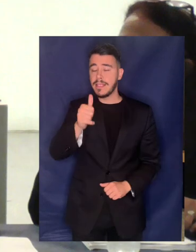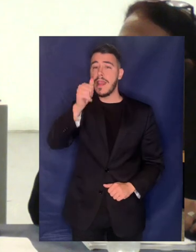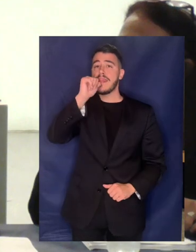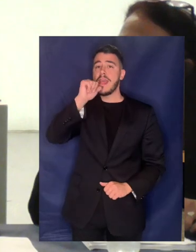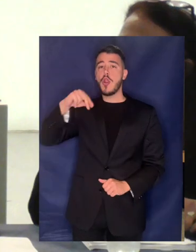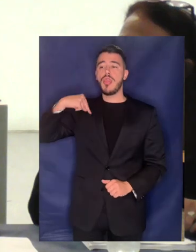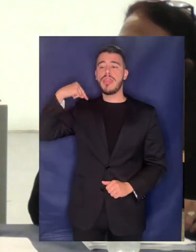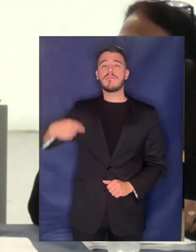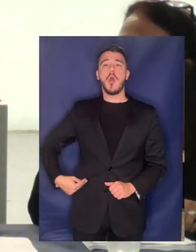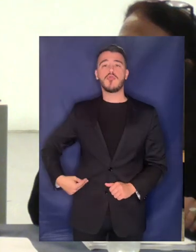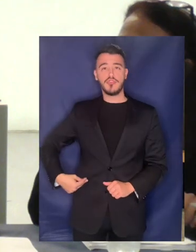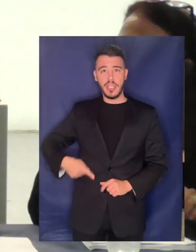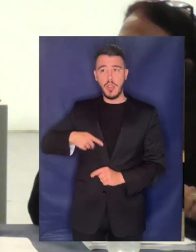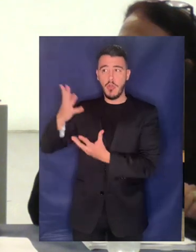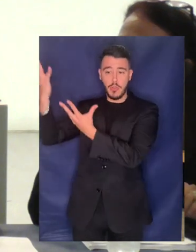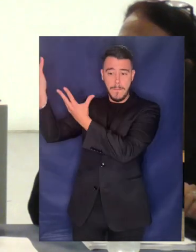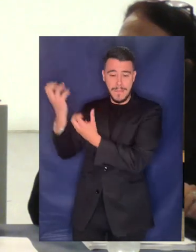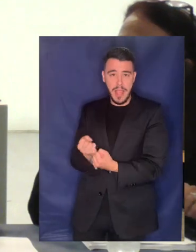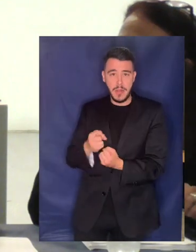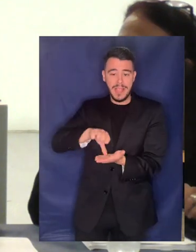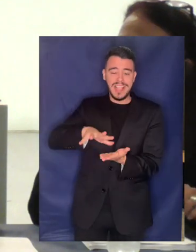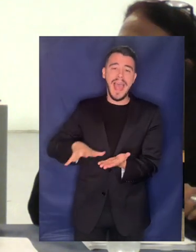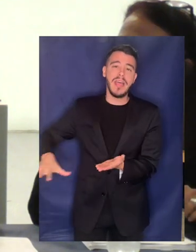το λεκανοπαίδιο της Αττικής